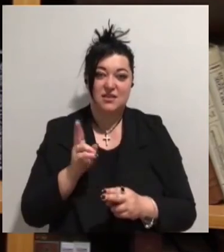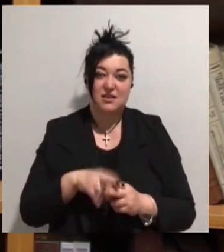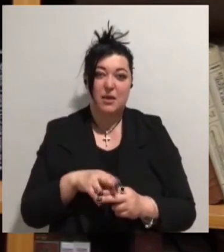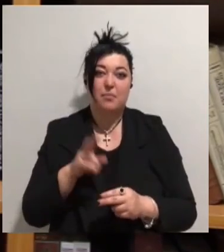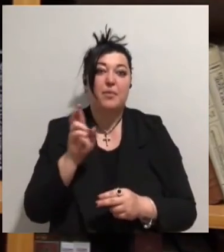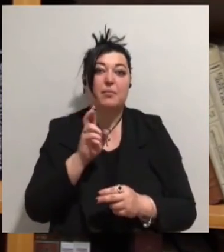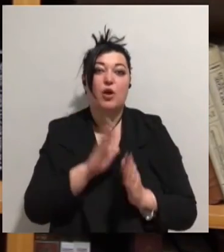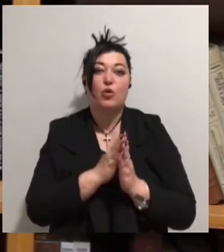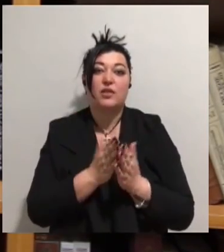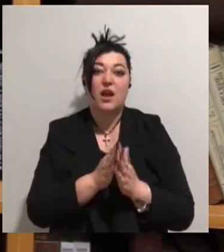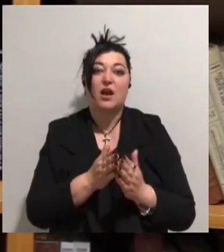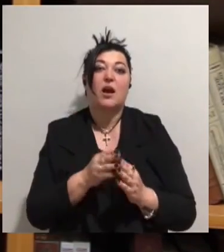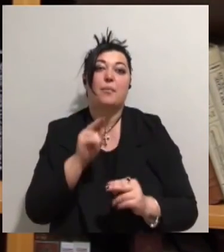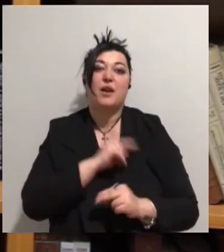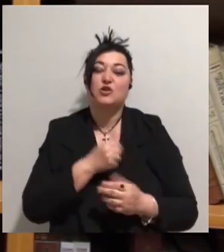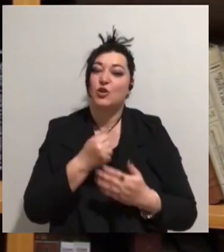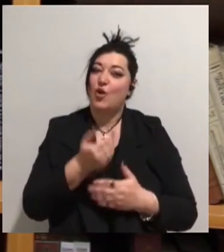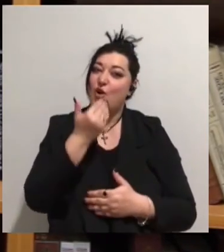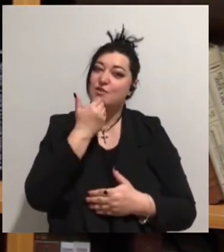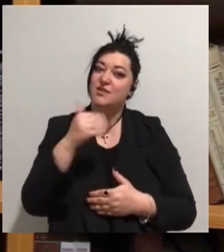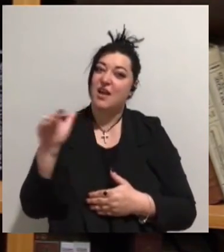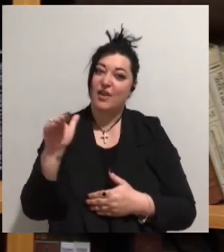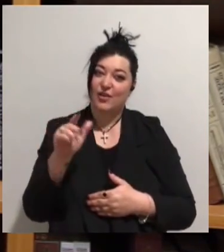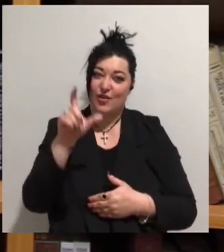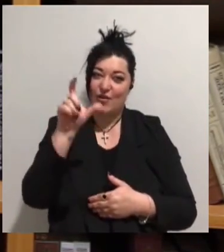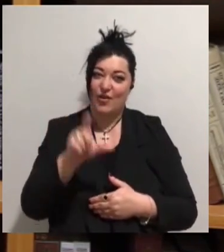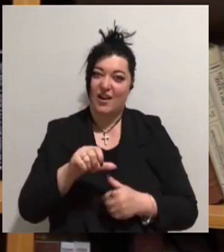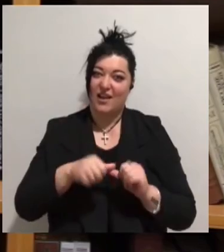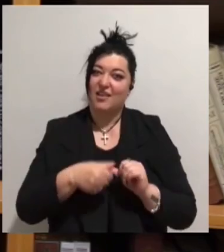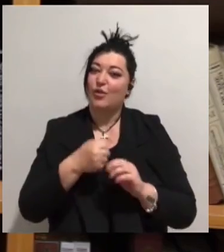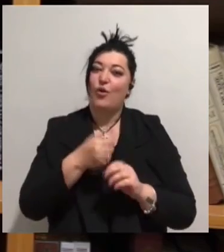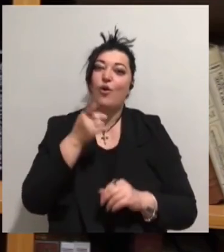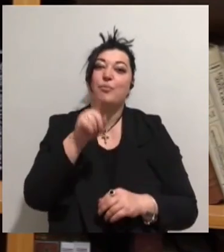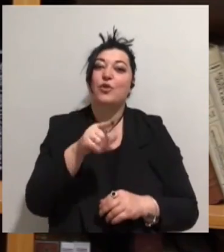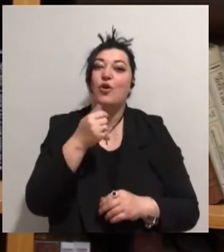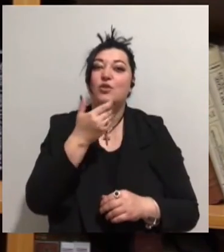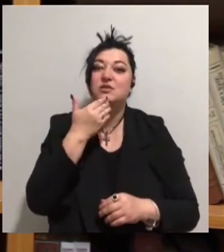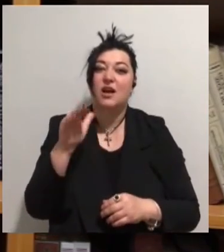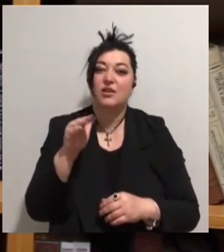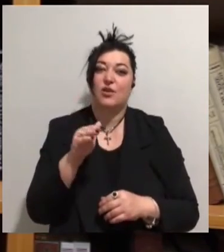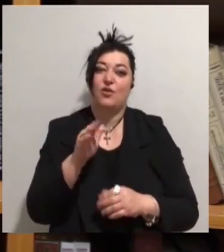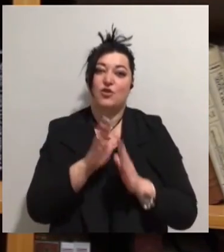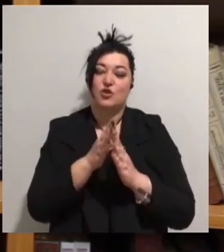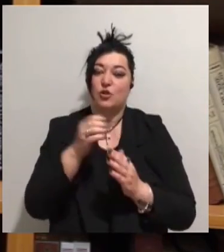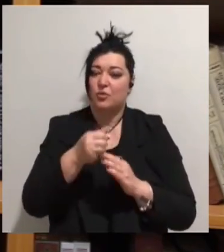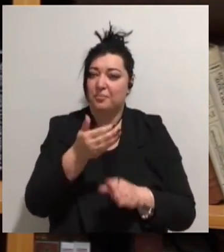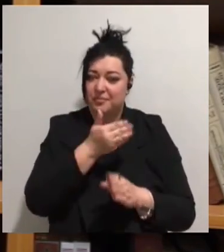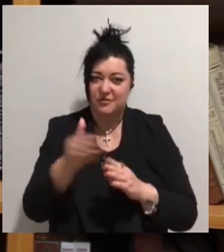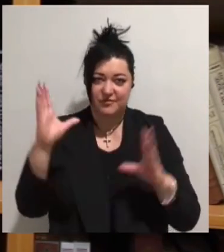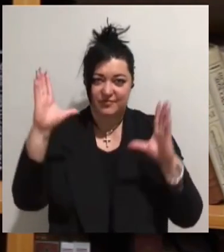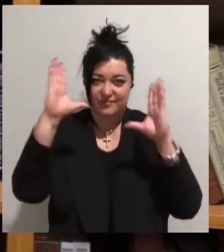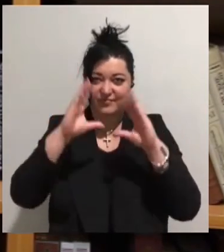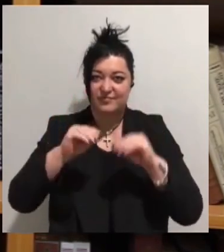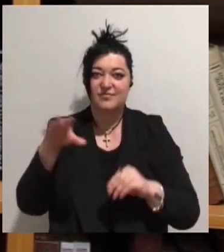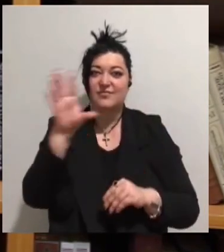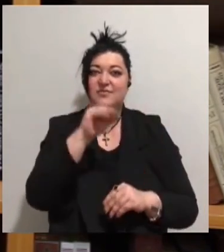працює до останнього клієнта, тобто до останнього читача. Наші двері не зачиняються до пізнього вечора і всі охочі, ви самі бачили